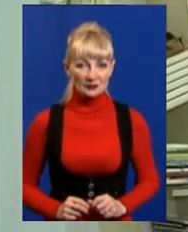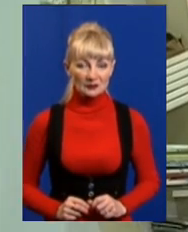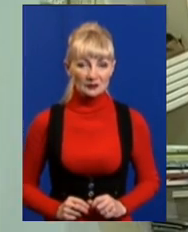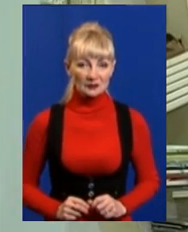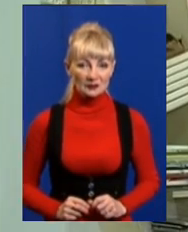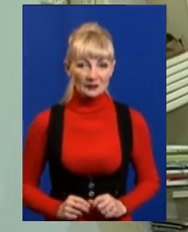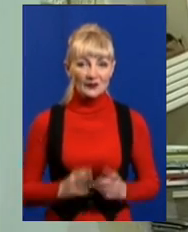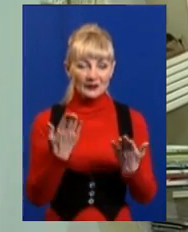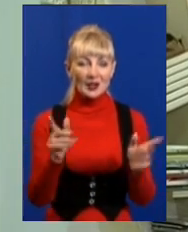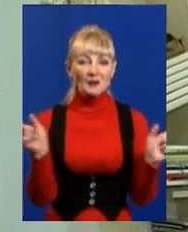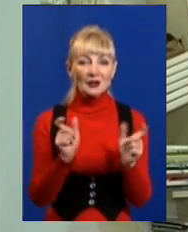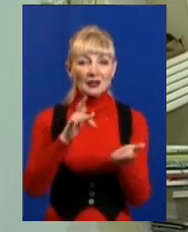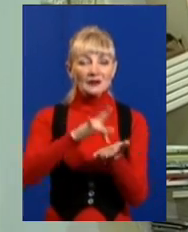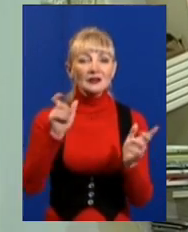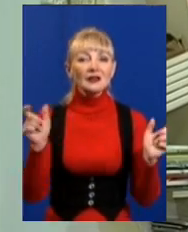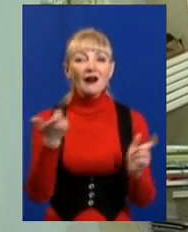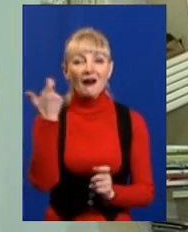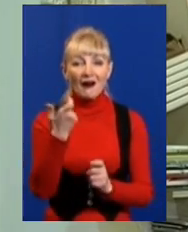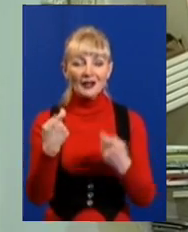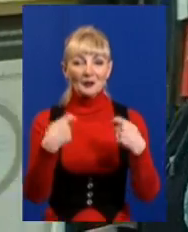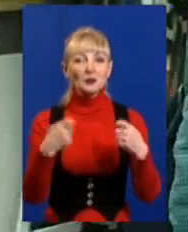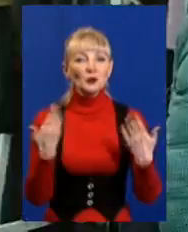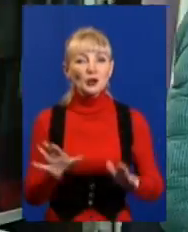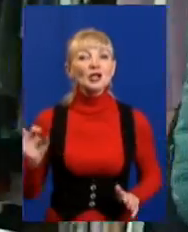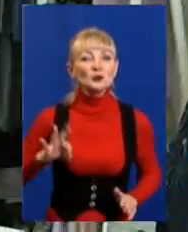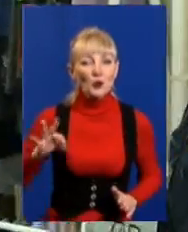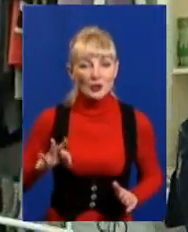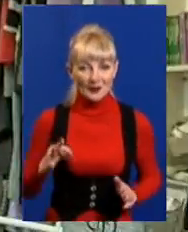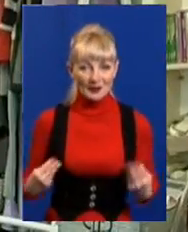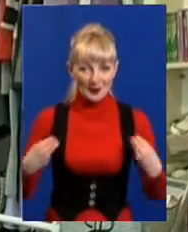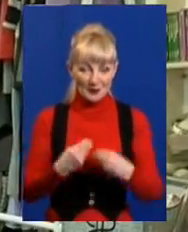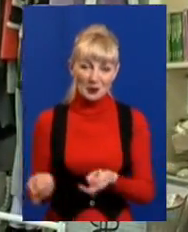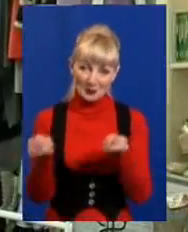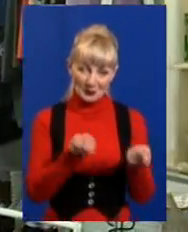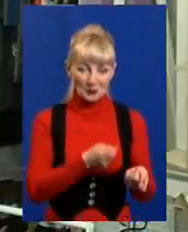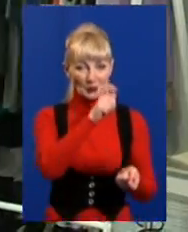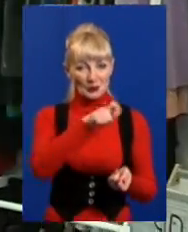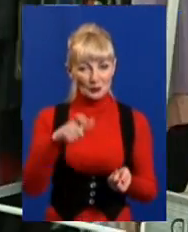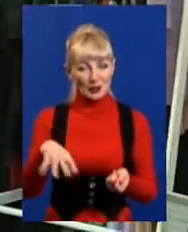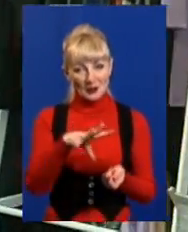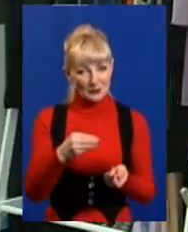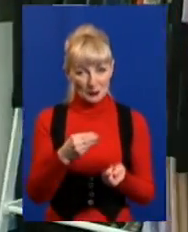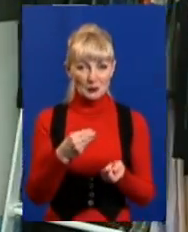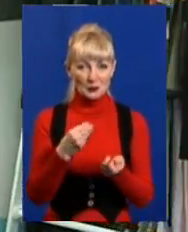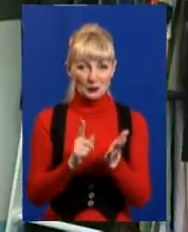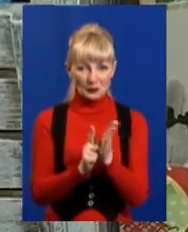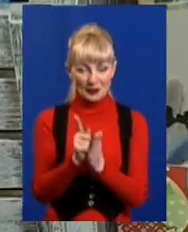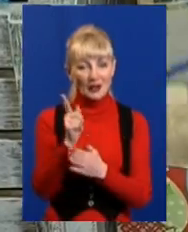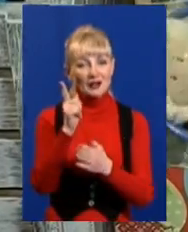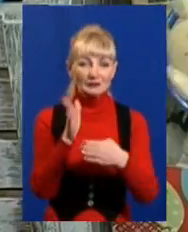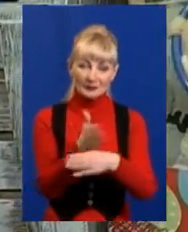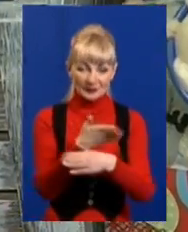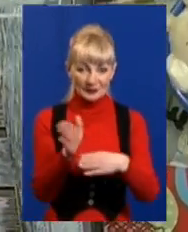У цій крамниці в центрі Харкова продають вживані речі. Сюди їх приносять містяни. Все отримане в магазині спочатку сортують.